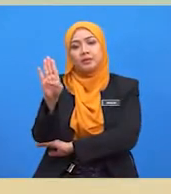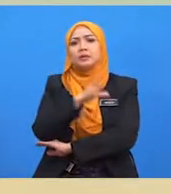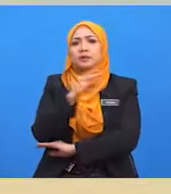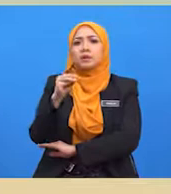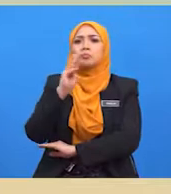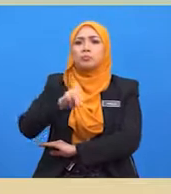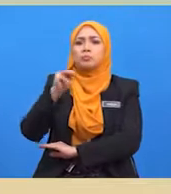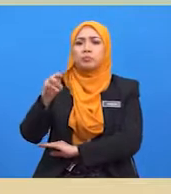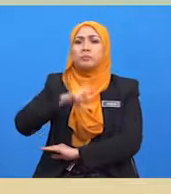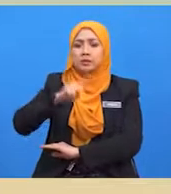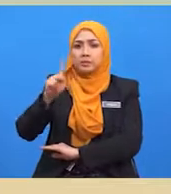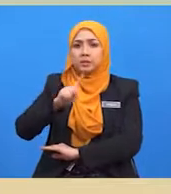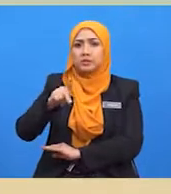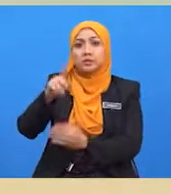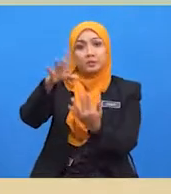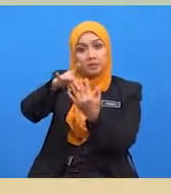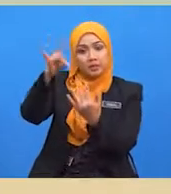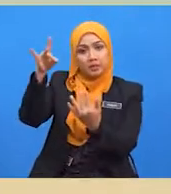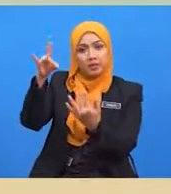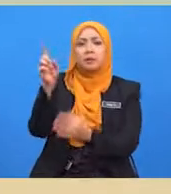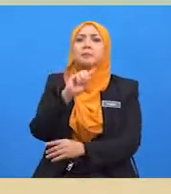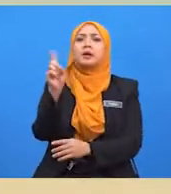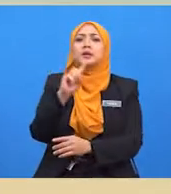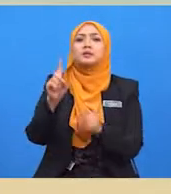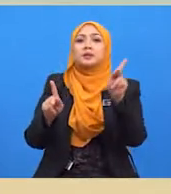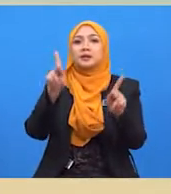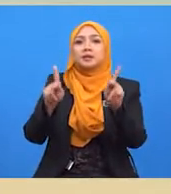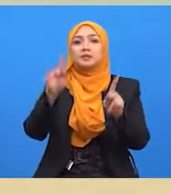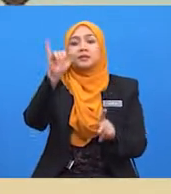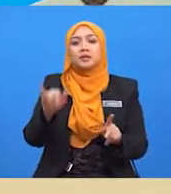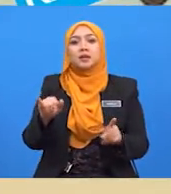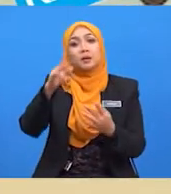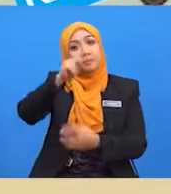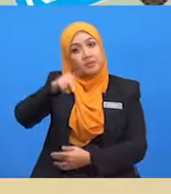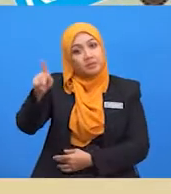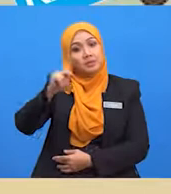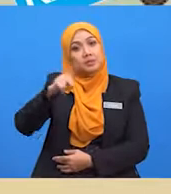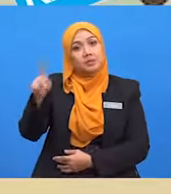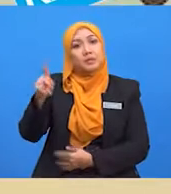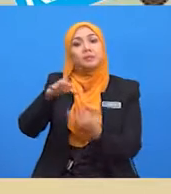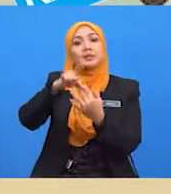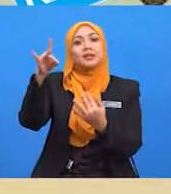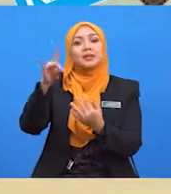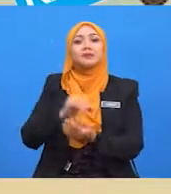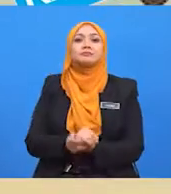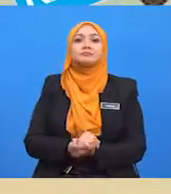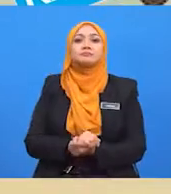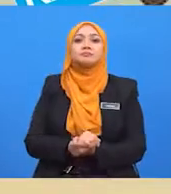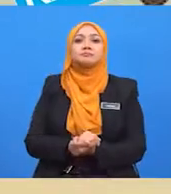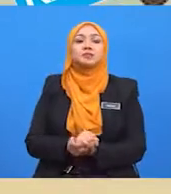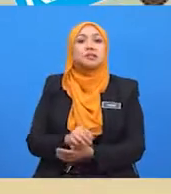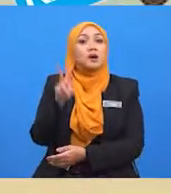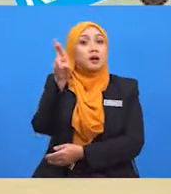Kereta domestik berharga RM60,000 atau kereta import bernilai